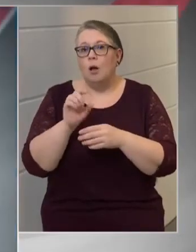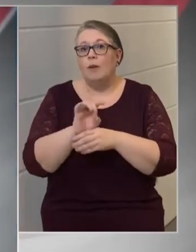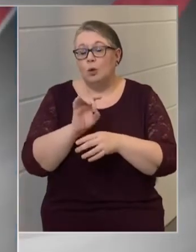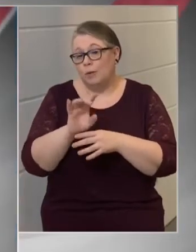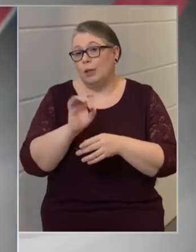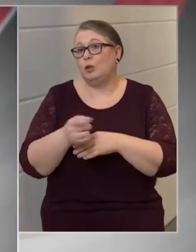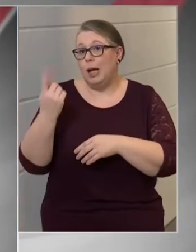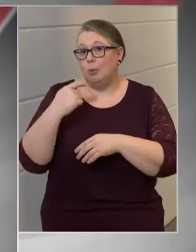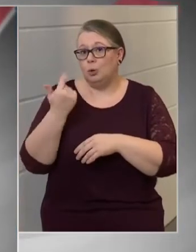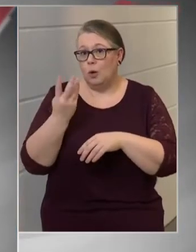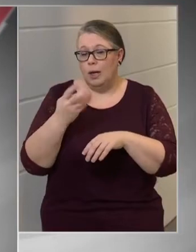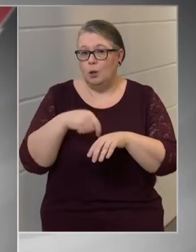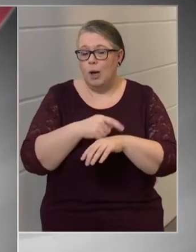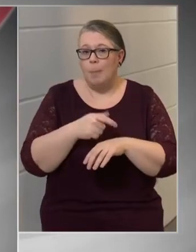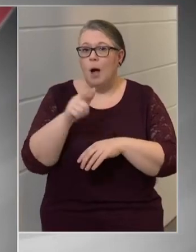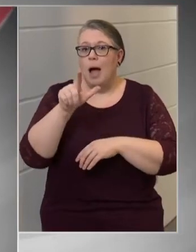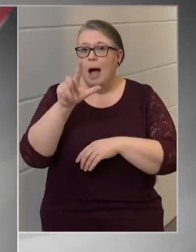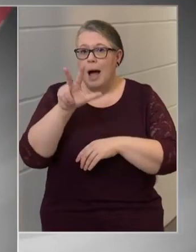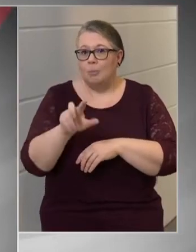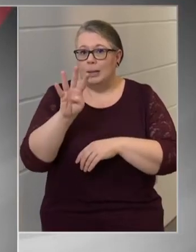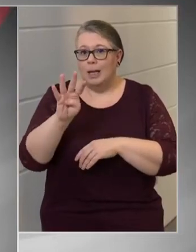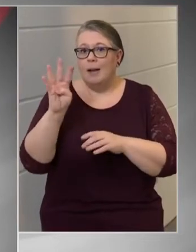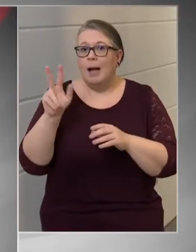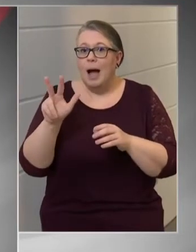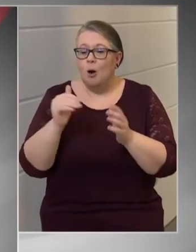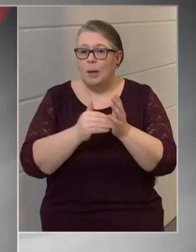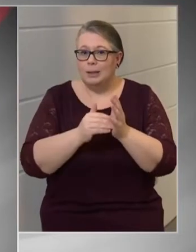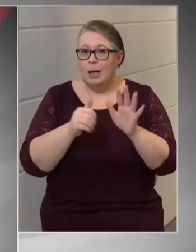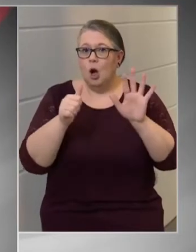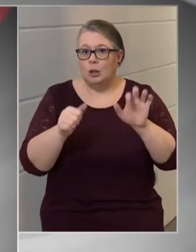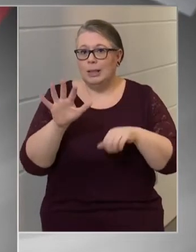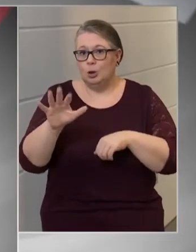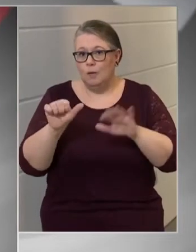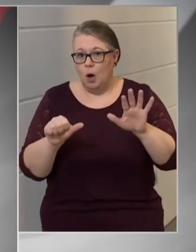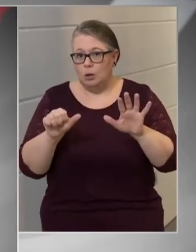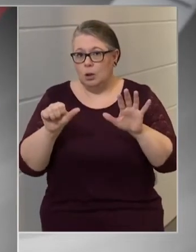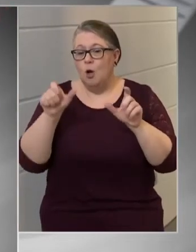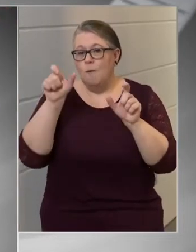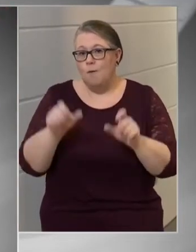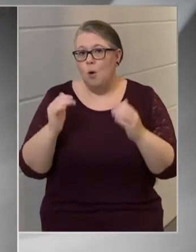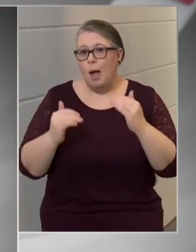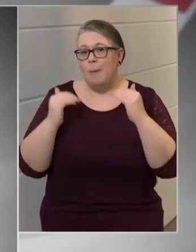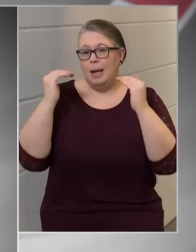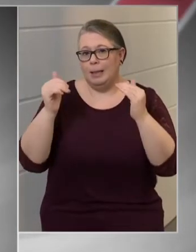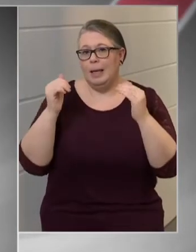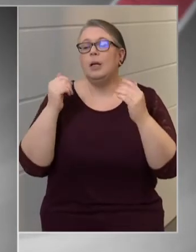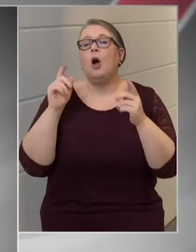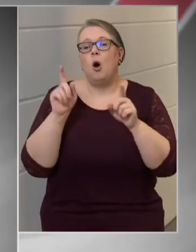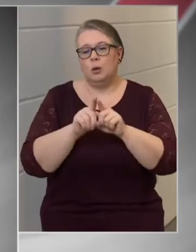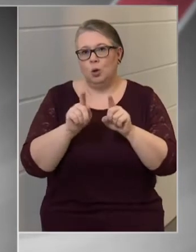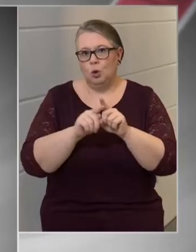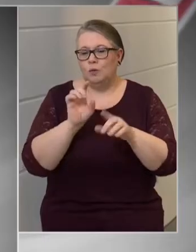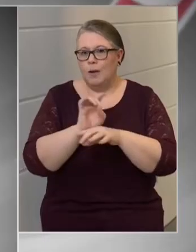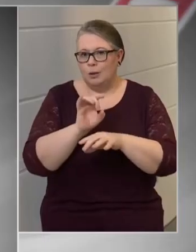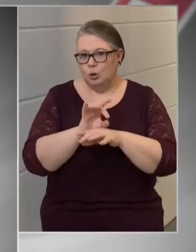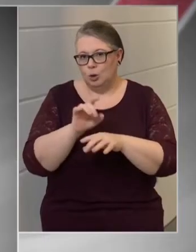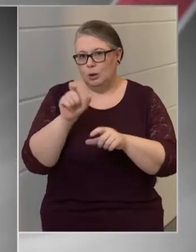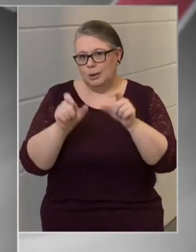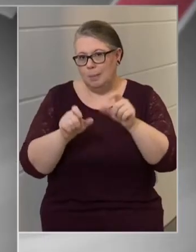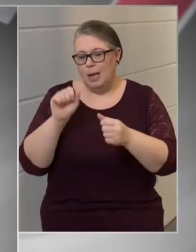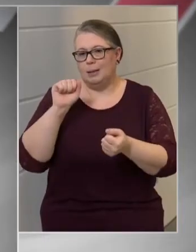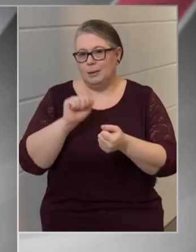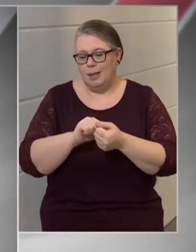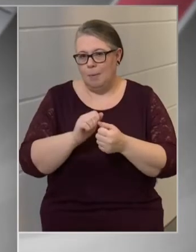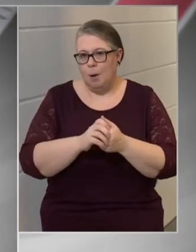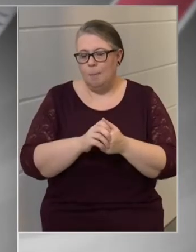órában, ezzel 343 656 főre emelkedett a megerősített fertőzötteknek a száma Magyarországon.